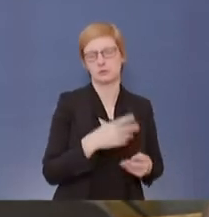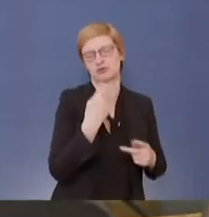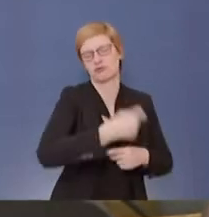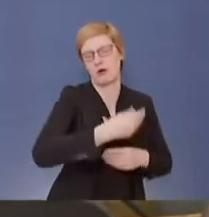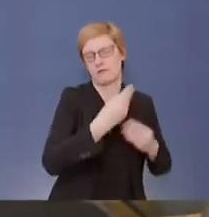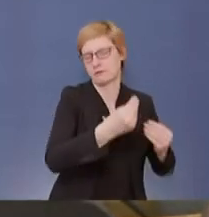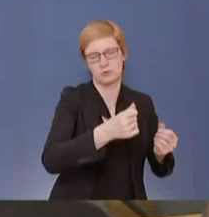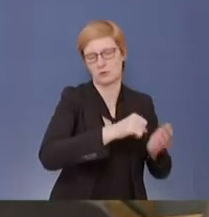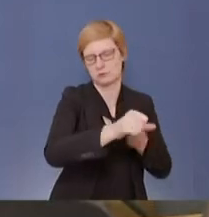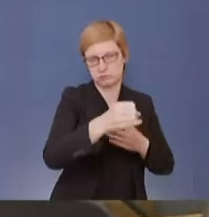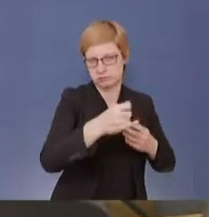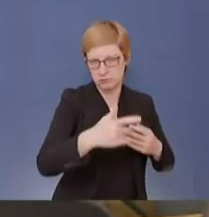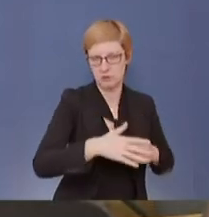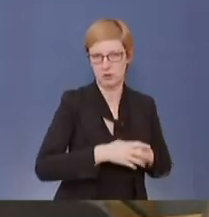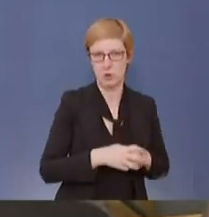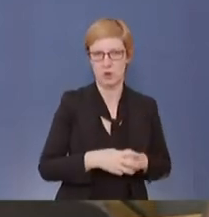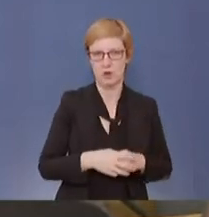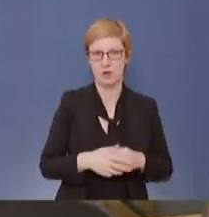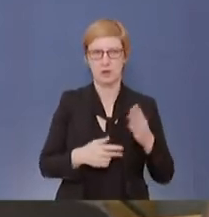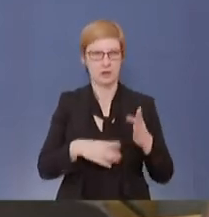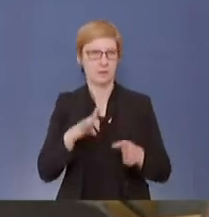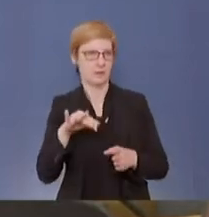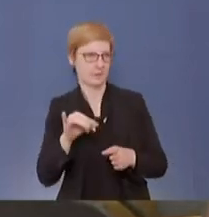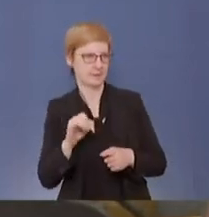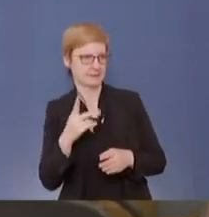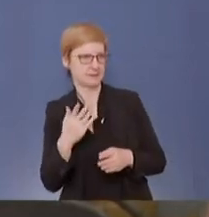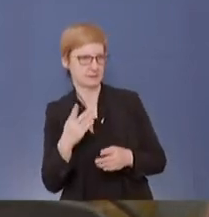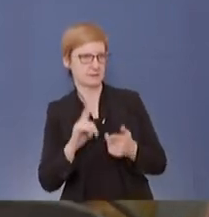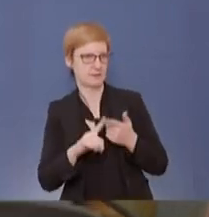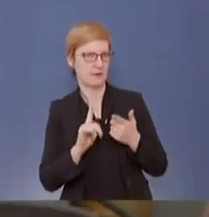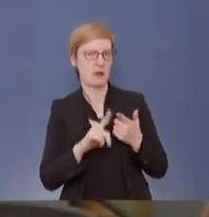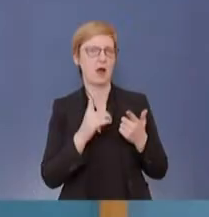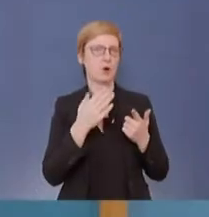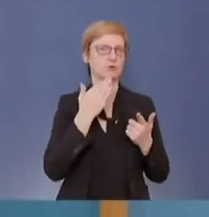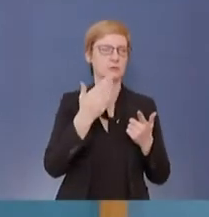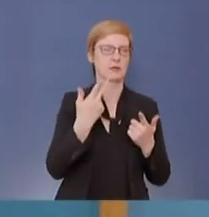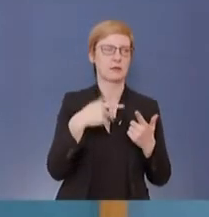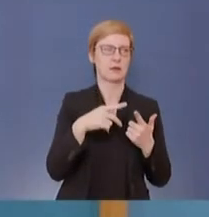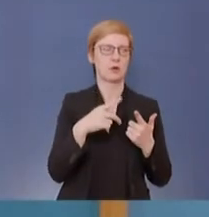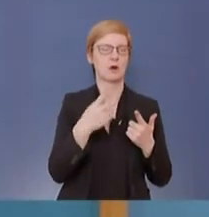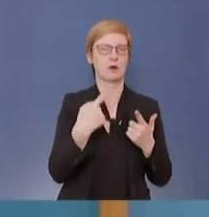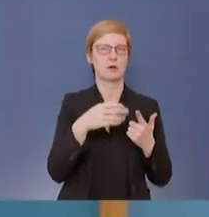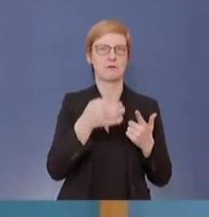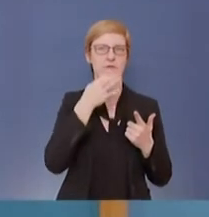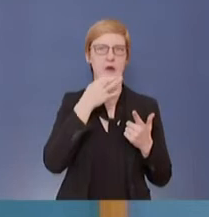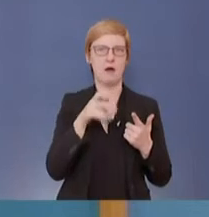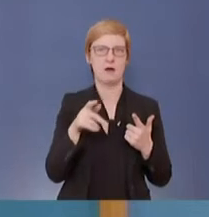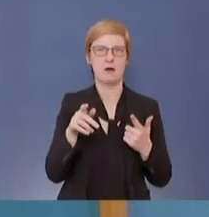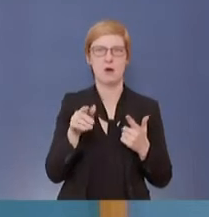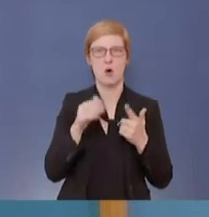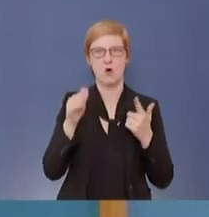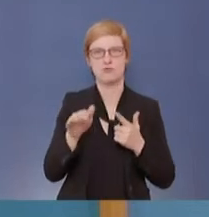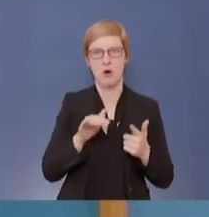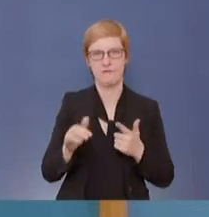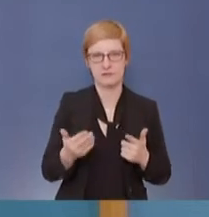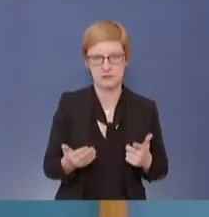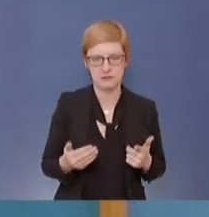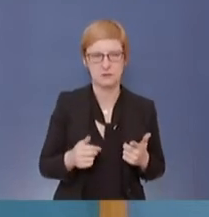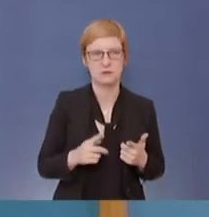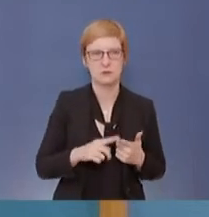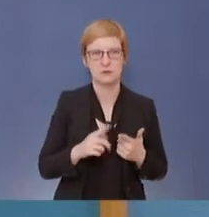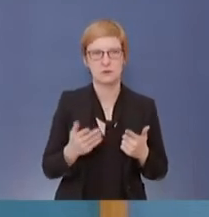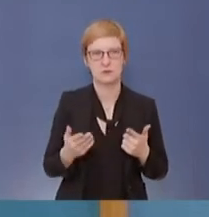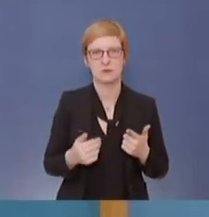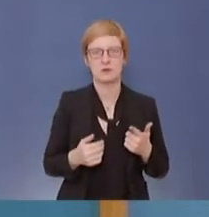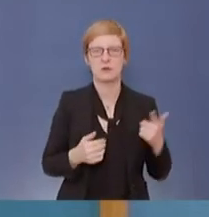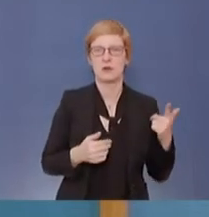Vielleicht das BMAS auch noch dazu. Ich habe auch noch eine andere Frage zum Thema Homeoffice, die vielleicht passt dann ganz gut dazu. Vielleicht kann ich